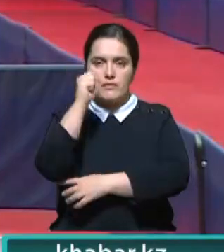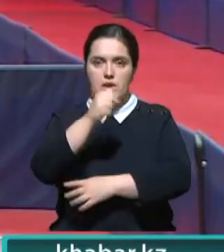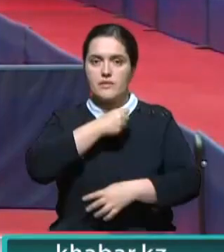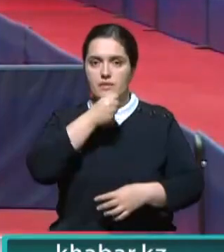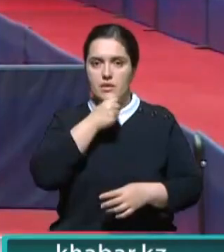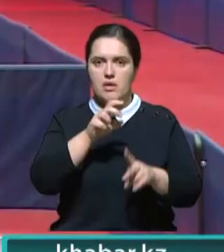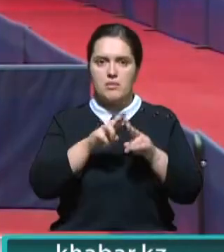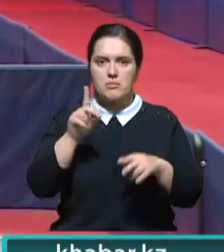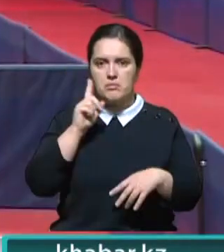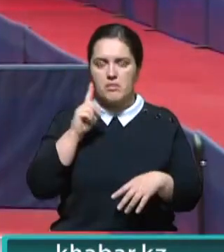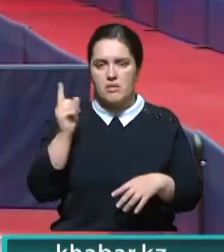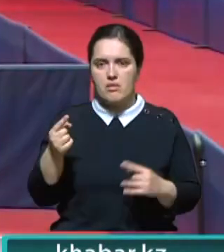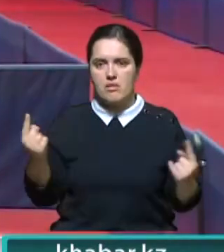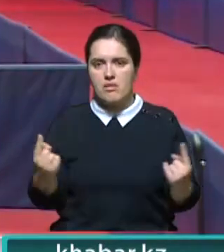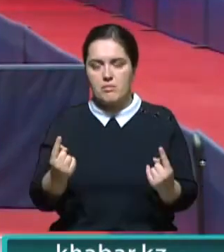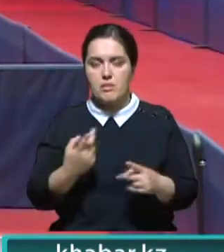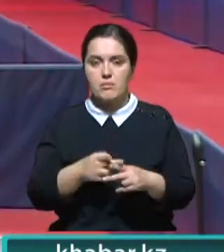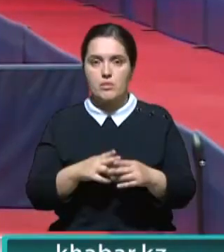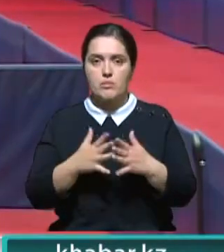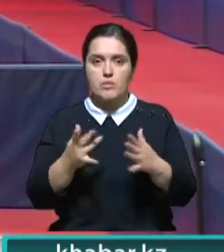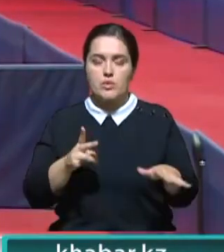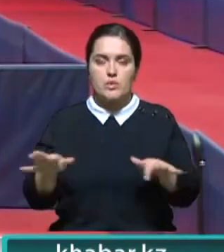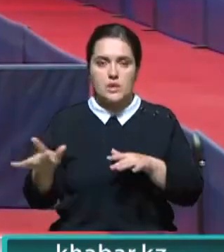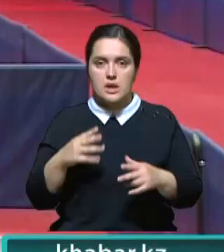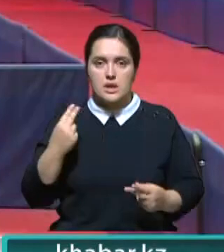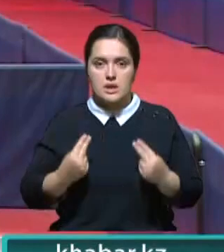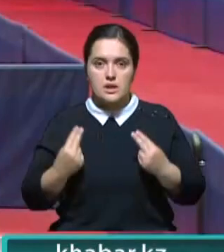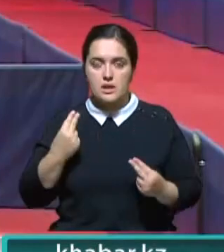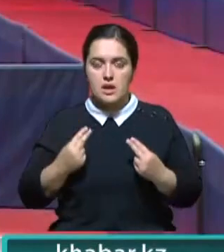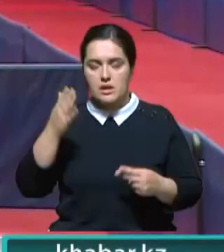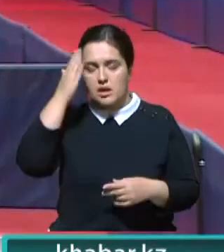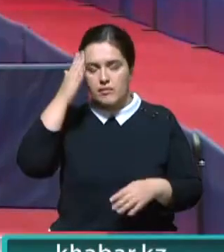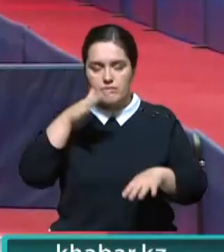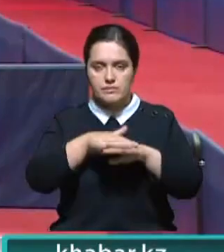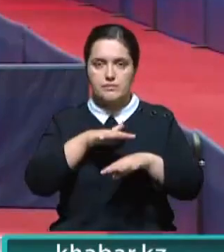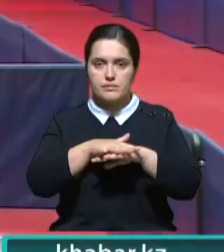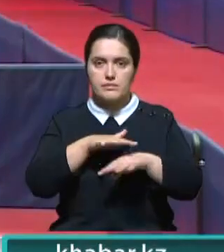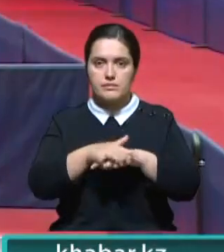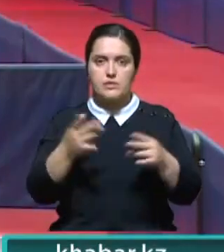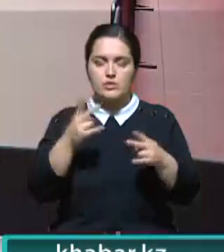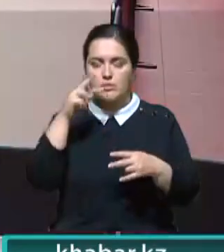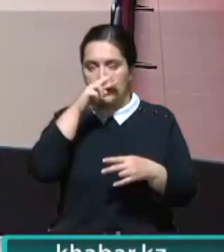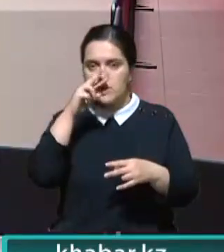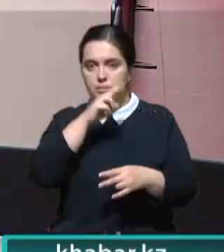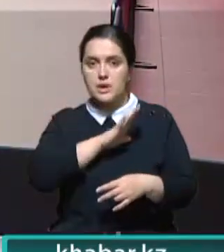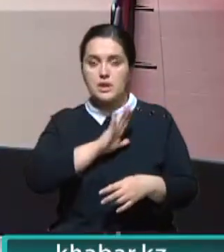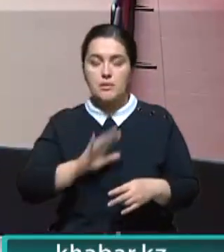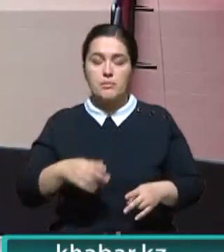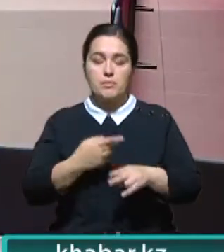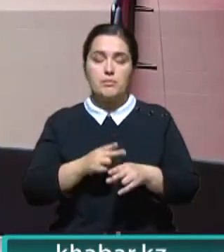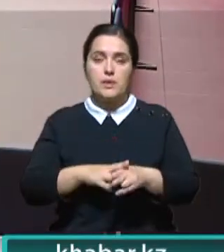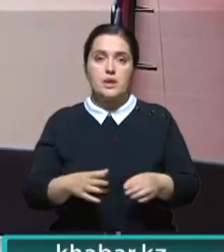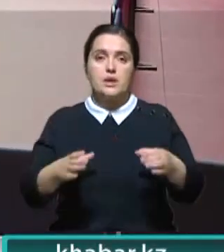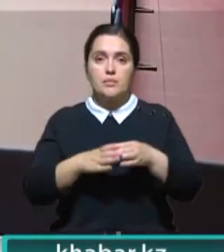не как у юноши уже. С ним больше нужно в тактику играть, головой. Простых ошибок не допускать. В планах команды